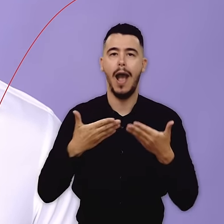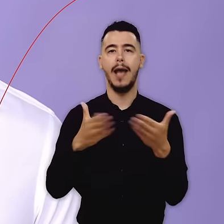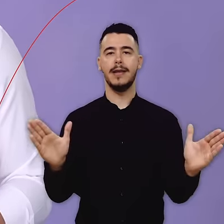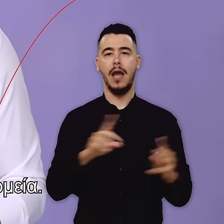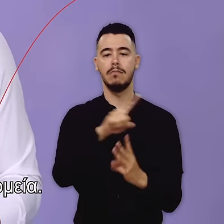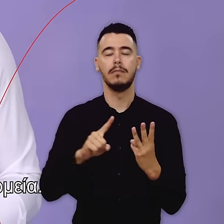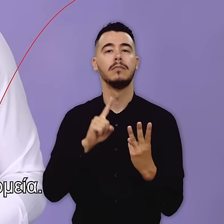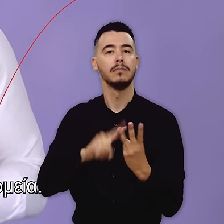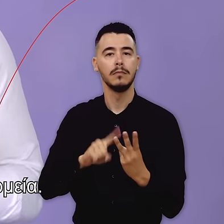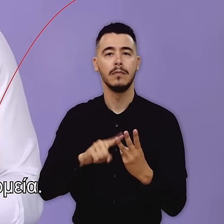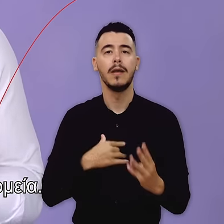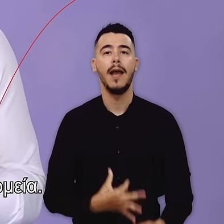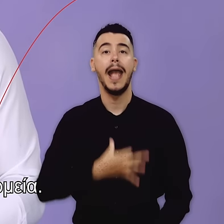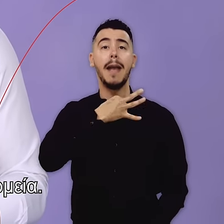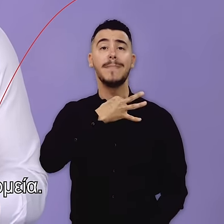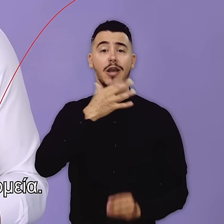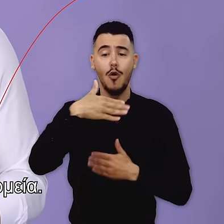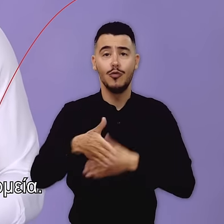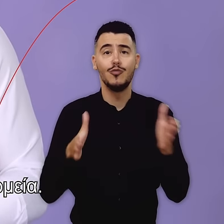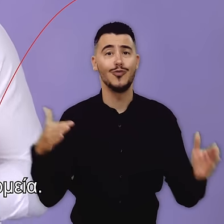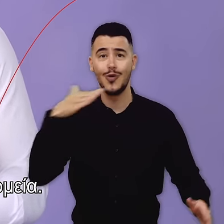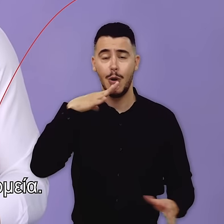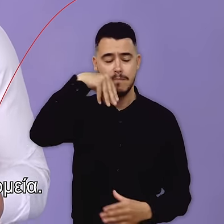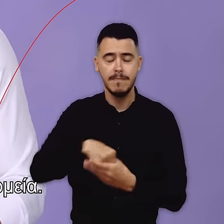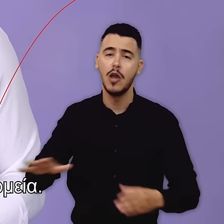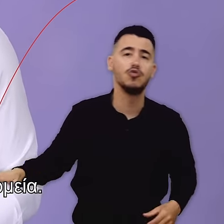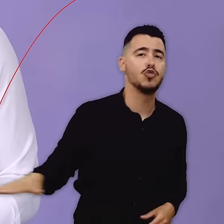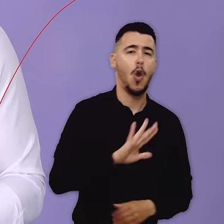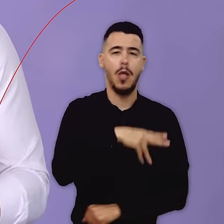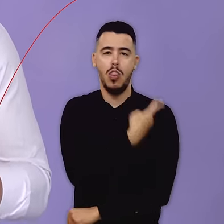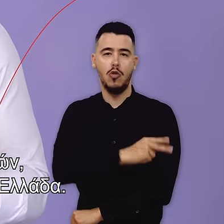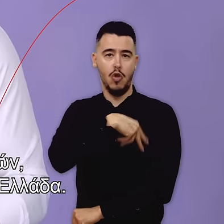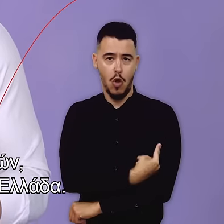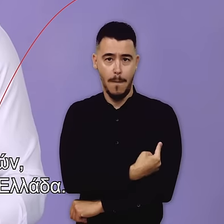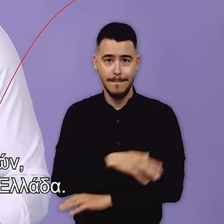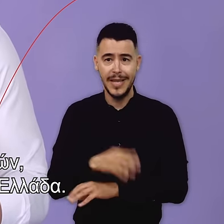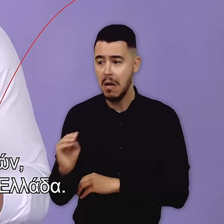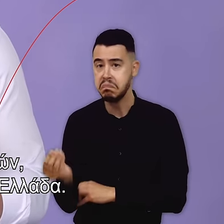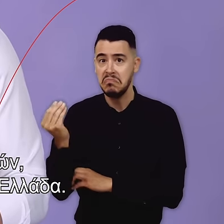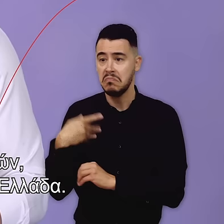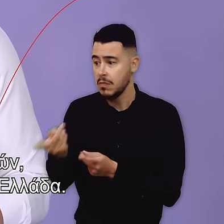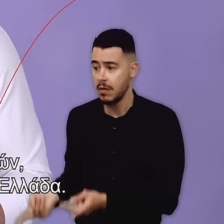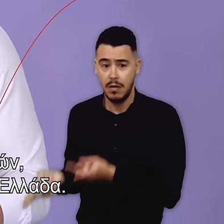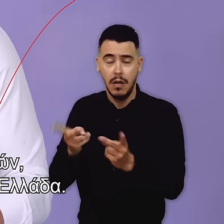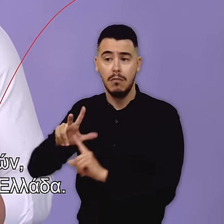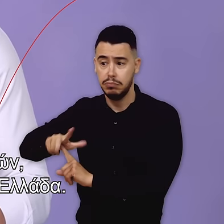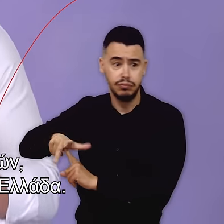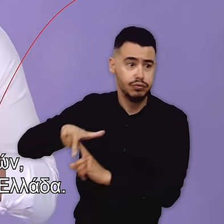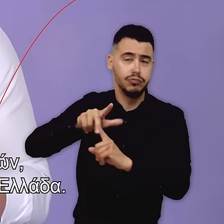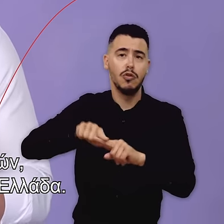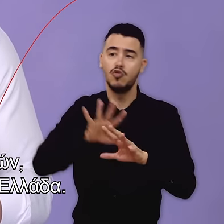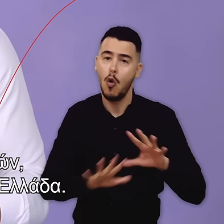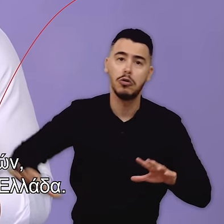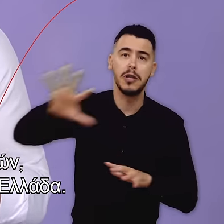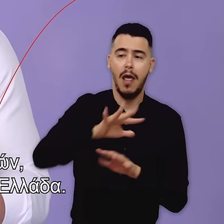ώρες. 3. Τμήματα επιγόντων περιστατικών σε όλα τα νοσοκομεία. 4. Πλήρες δίκτυο αεροδιακομιδών, μια ασπίδα